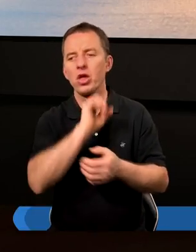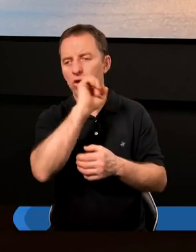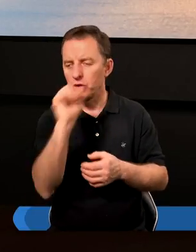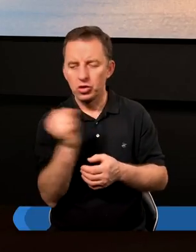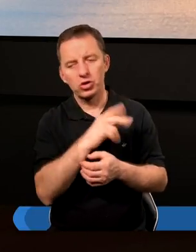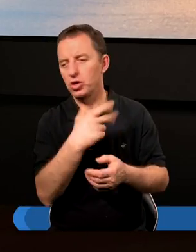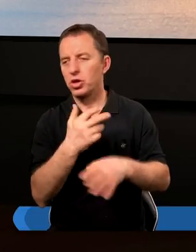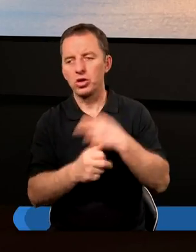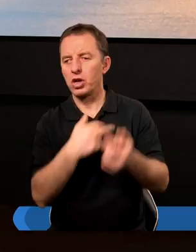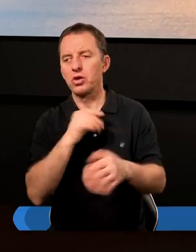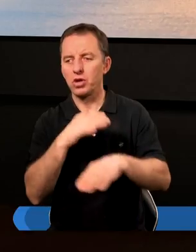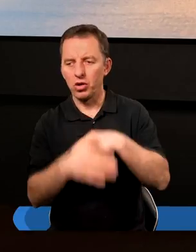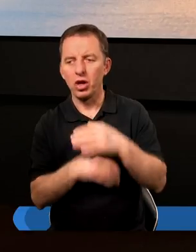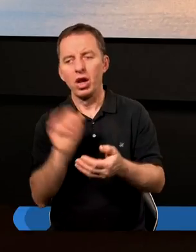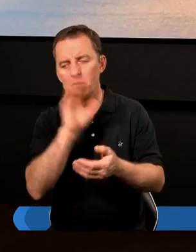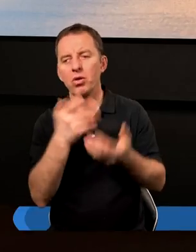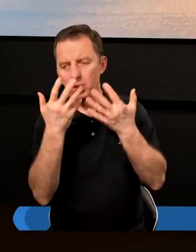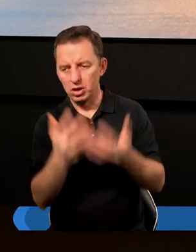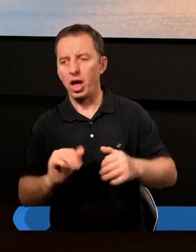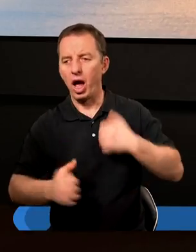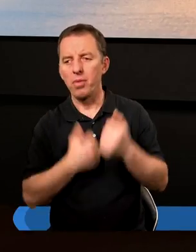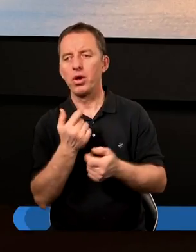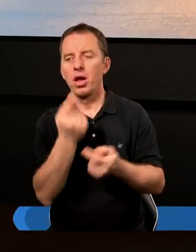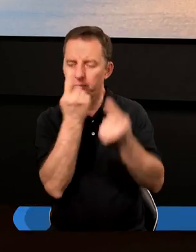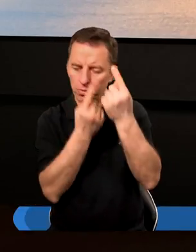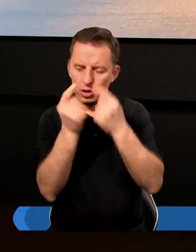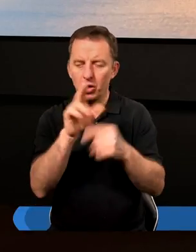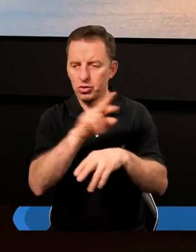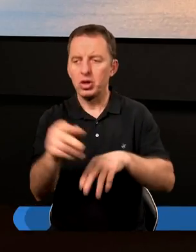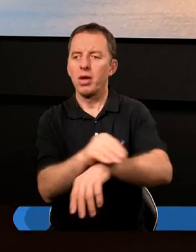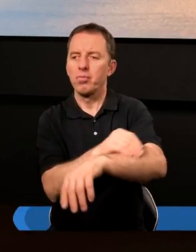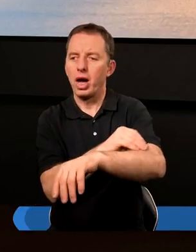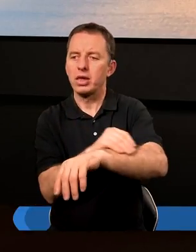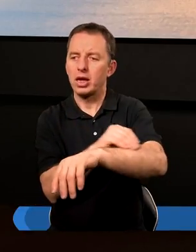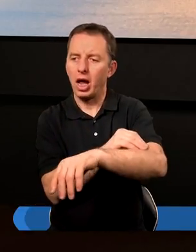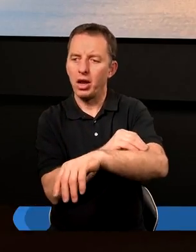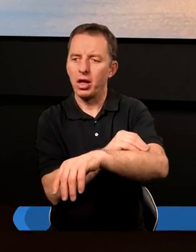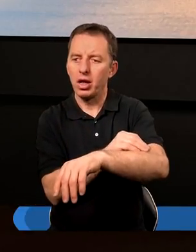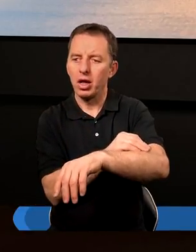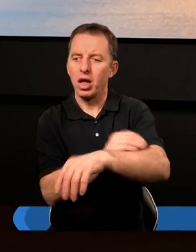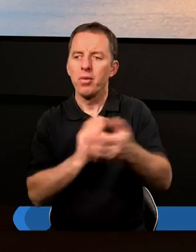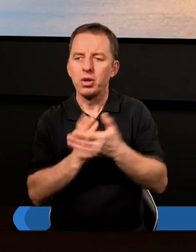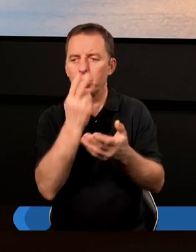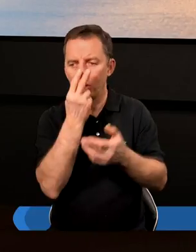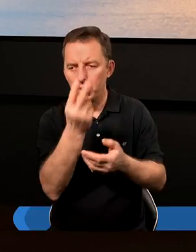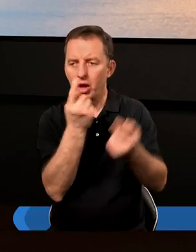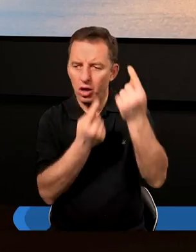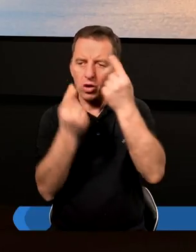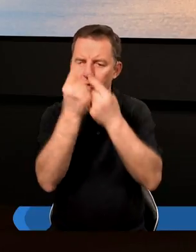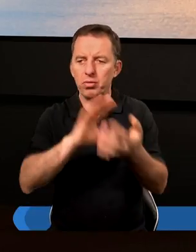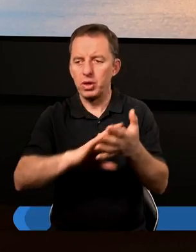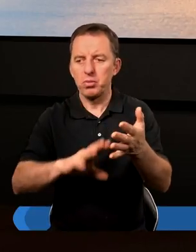Nigdy nie czyni nas szczęśliwymi. Dlatego Bóg chce, żebyśmy, myśląc o rzeczach materialnych, a przecież zobaczcie,